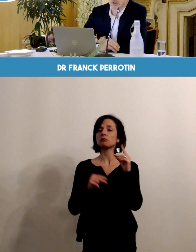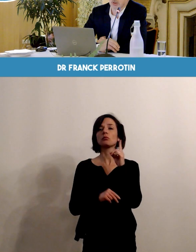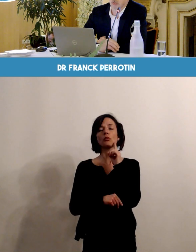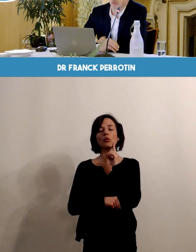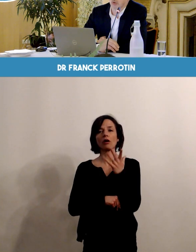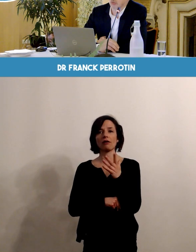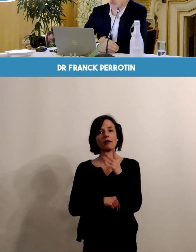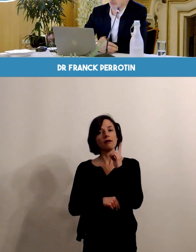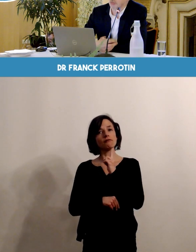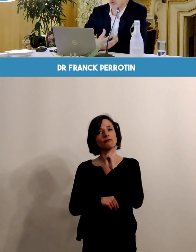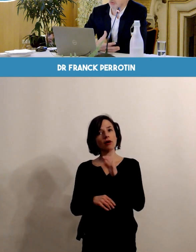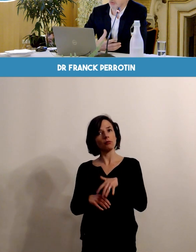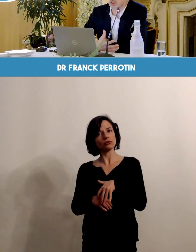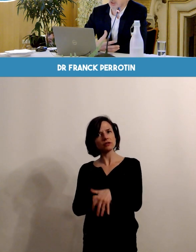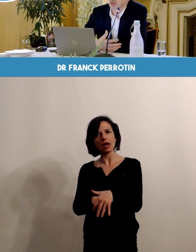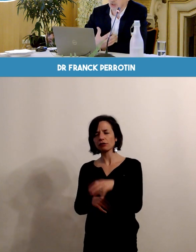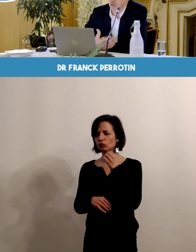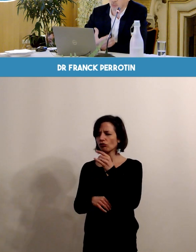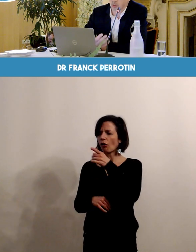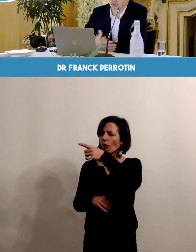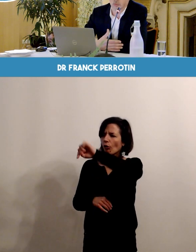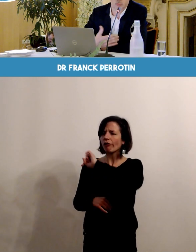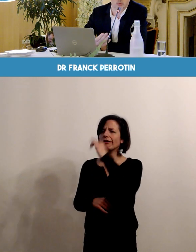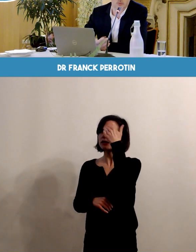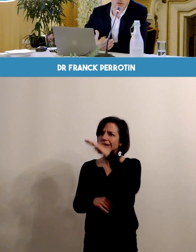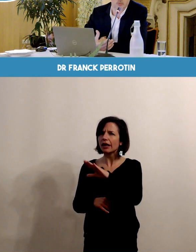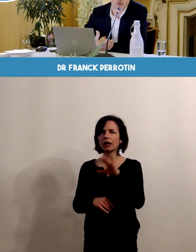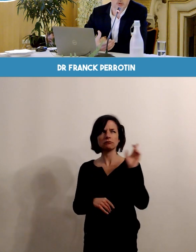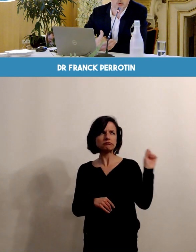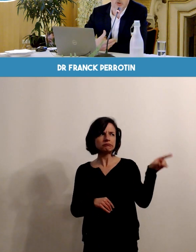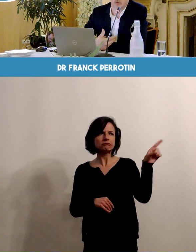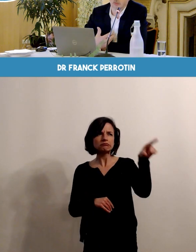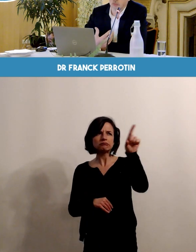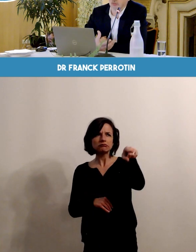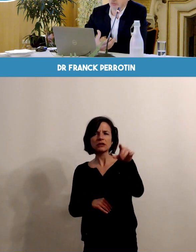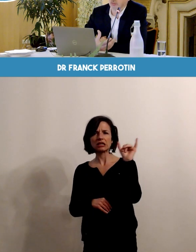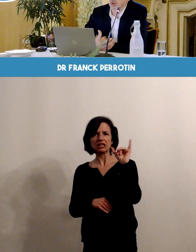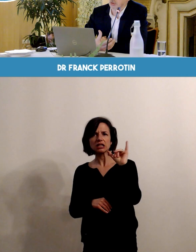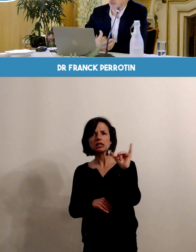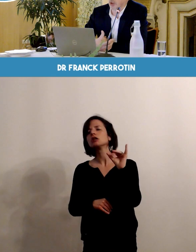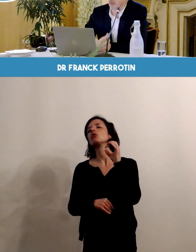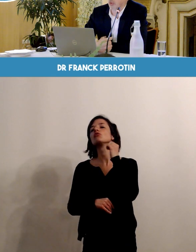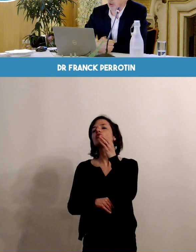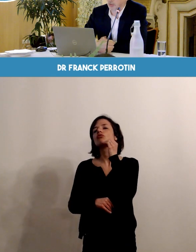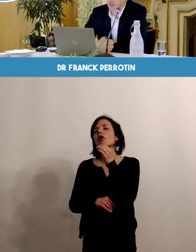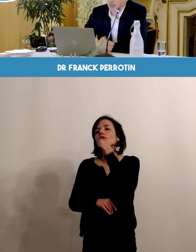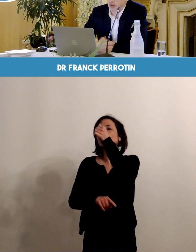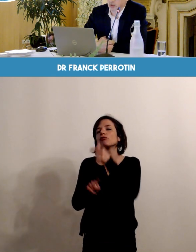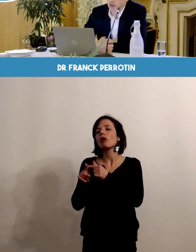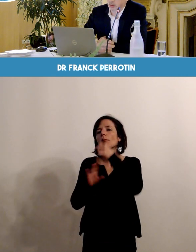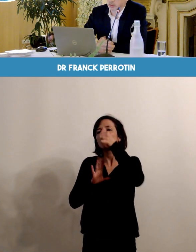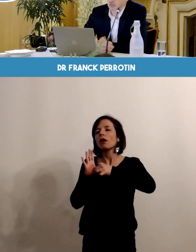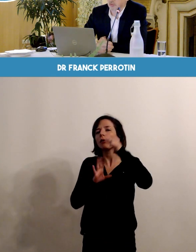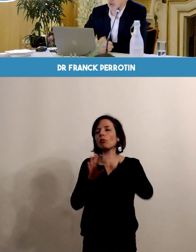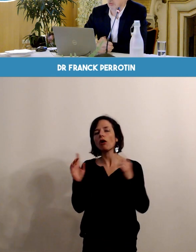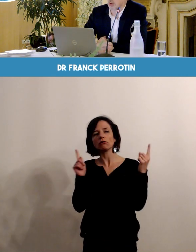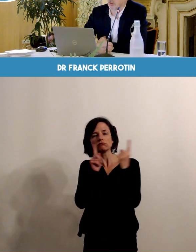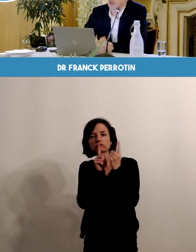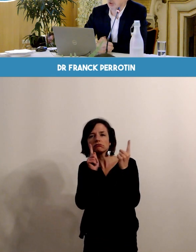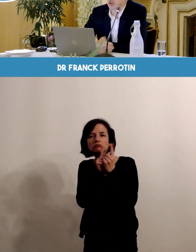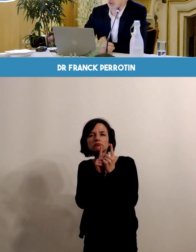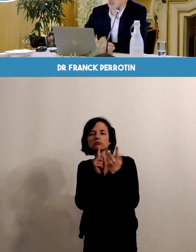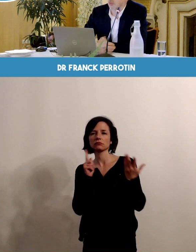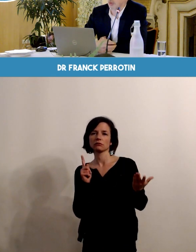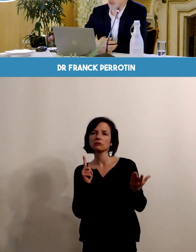enceintes sont assez au courant de ce suivi de grossesse qui comporte globalement une consultation par mois, un suivi